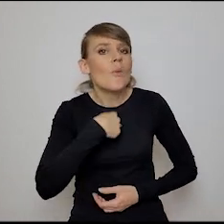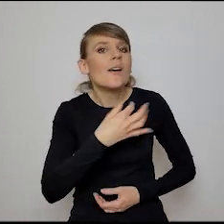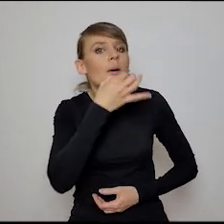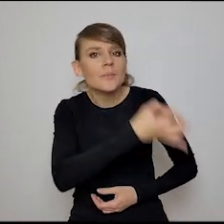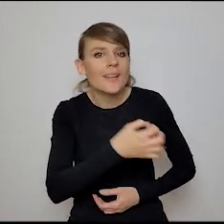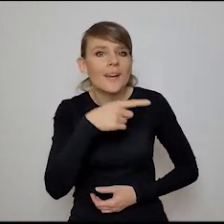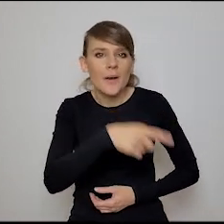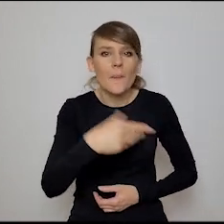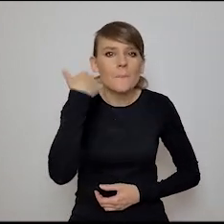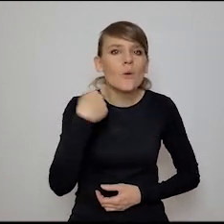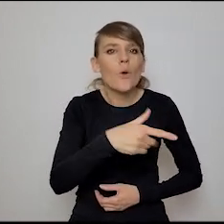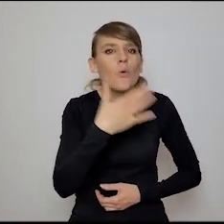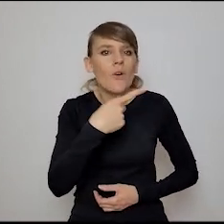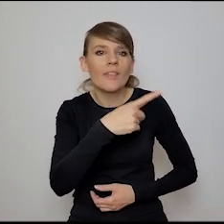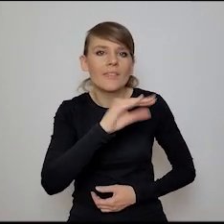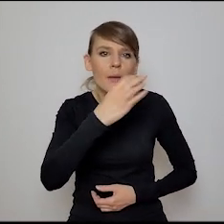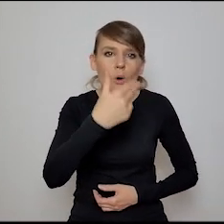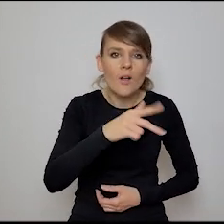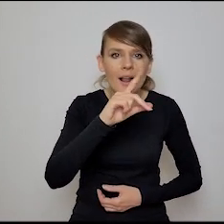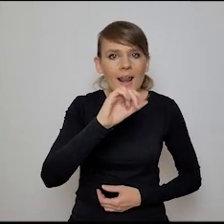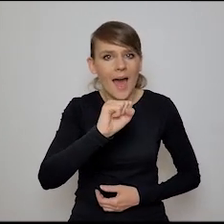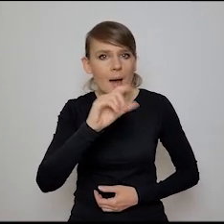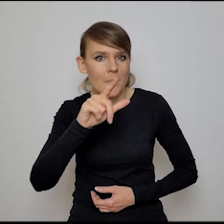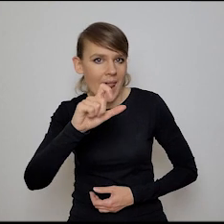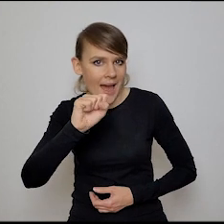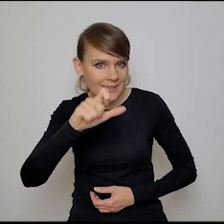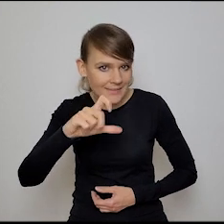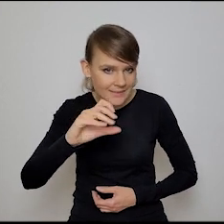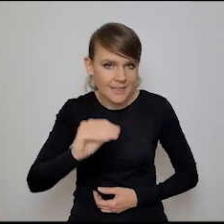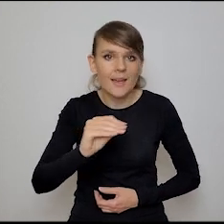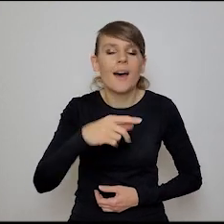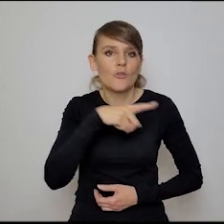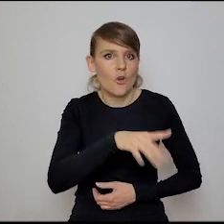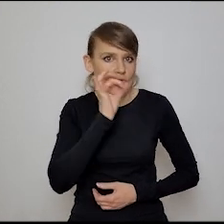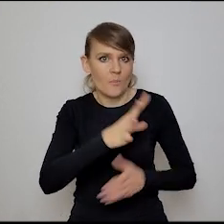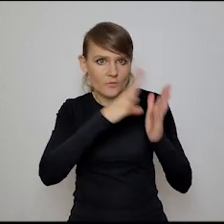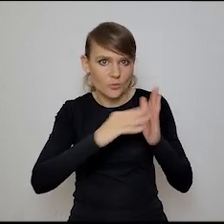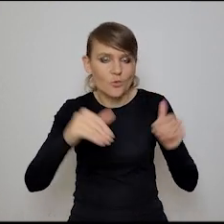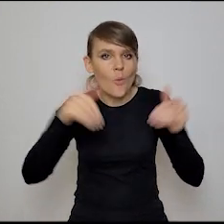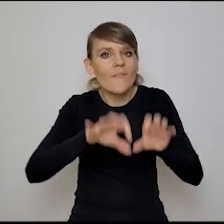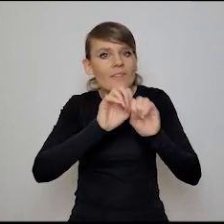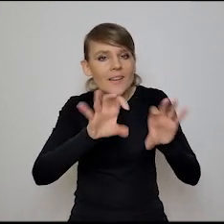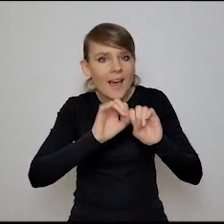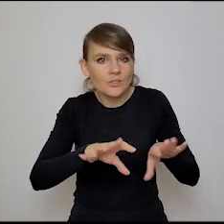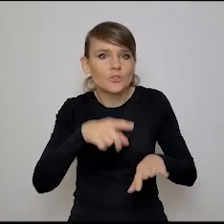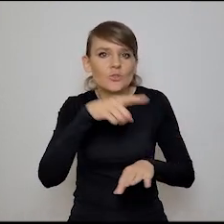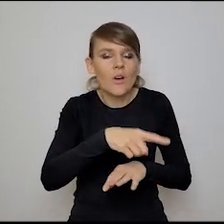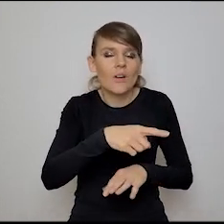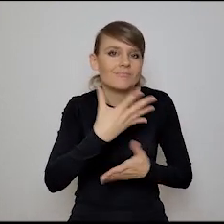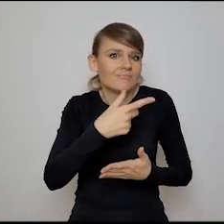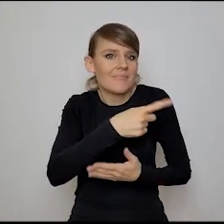bo mówiliśmy tam gdzieś o tym demonie Laplace'a, który uważam, że to jest dobry model, w ogóle, żeby tłumaczyć tą utopię,